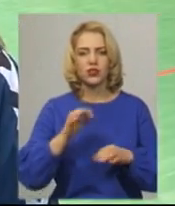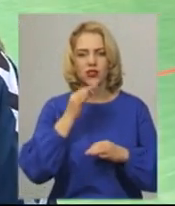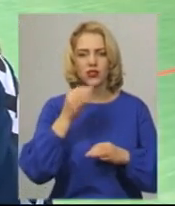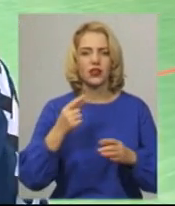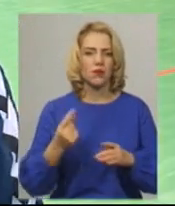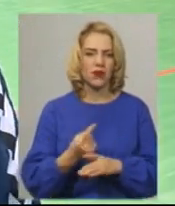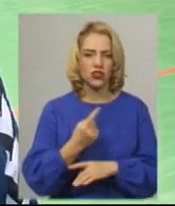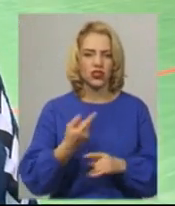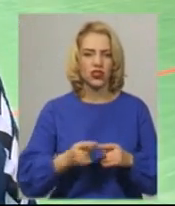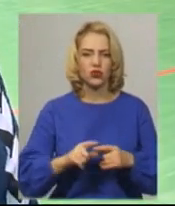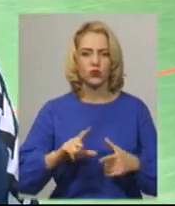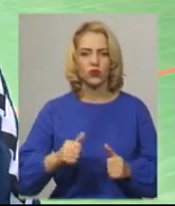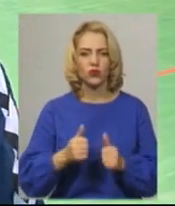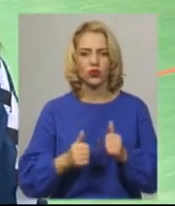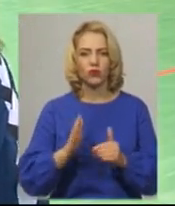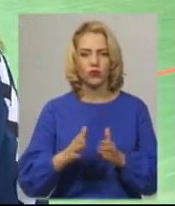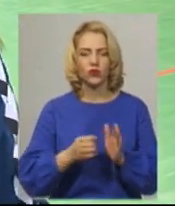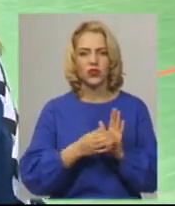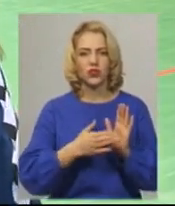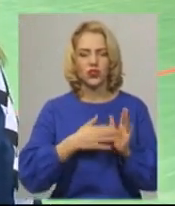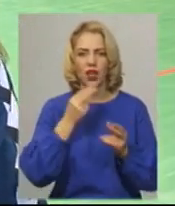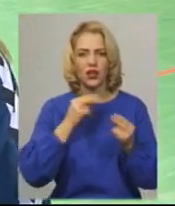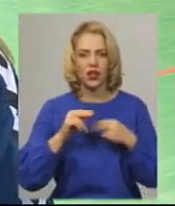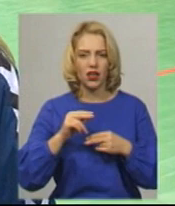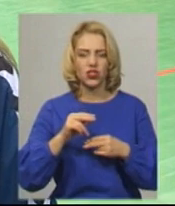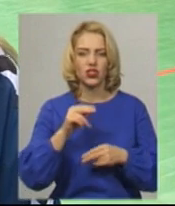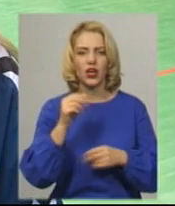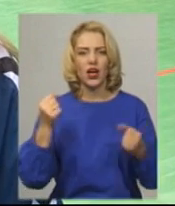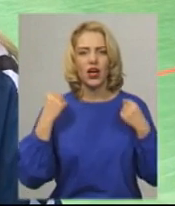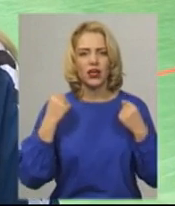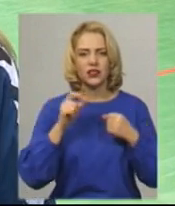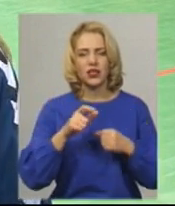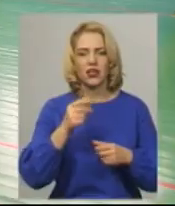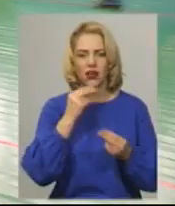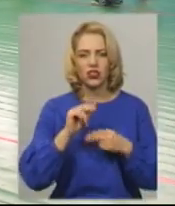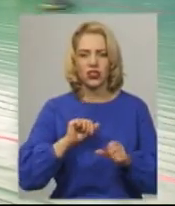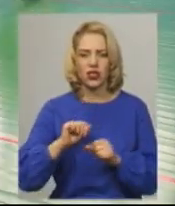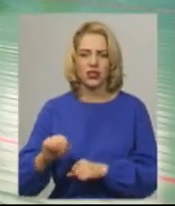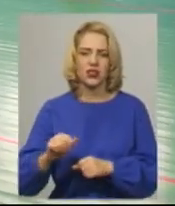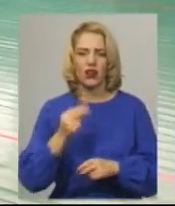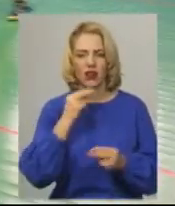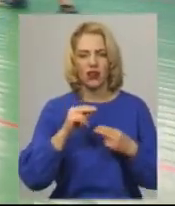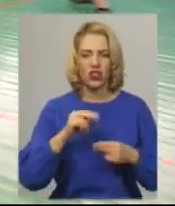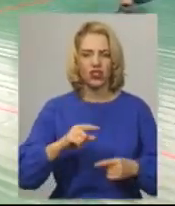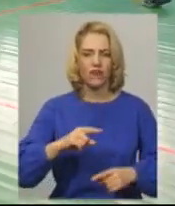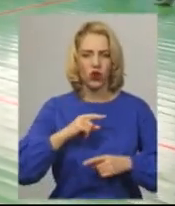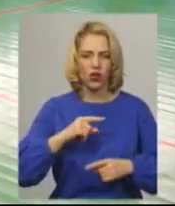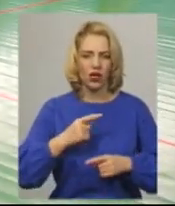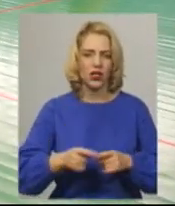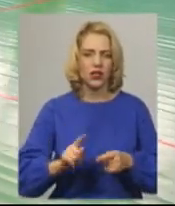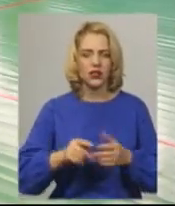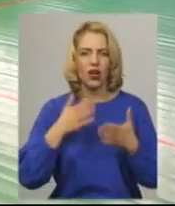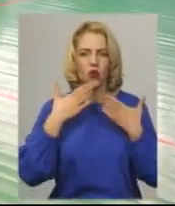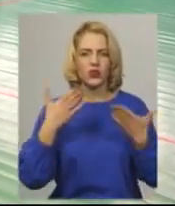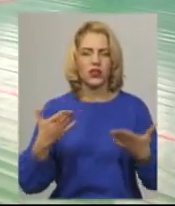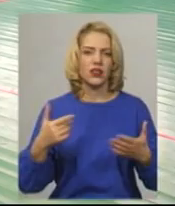першачки. На цьому турнірі будуть відзначатися кращі гравці, кращі захисники, кращі воротарі. Це останні подібні змагання в цьому році,